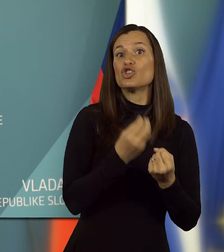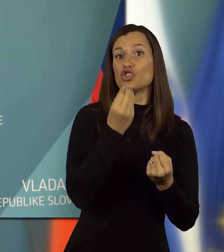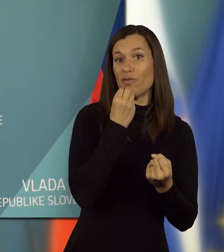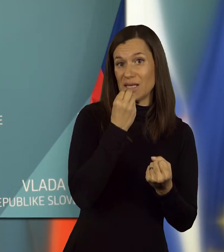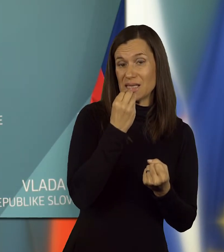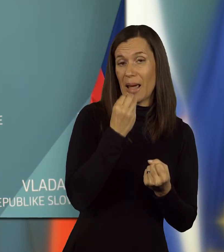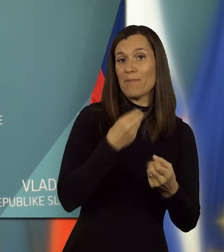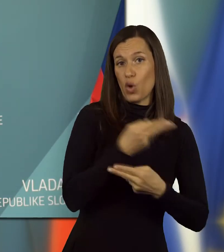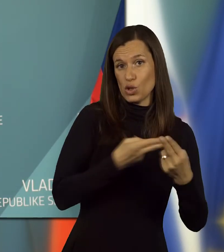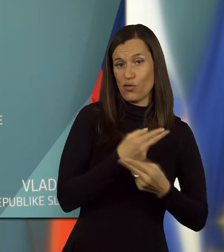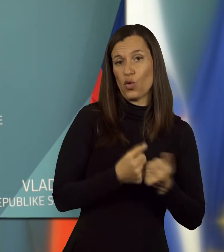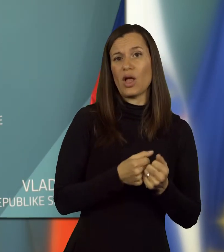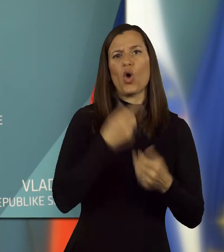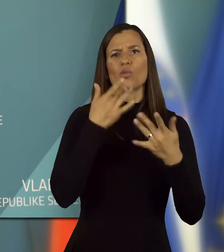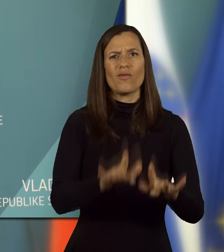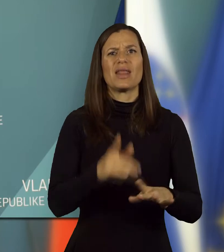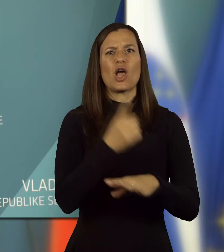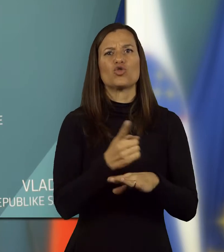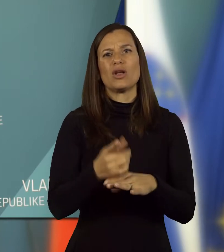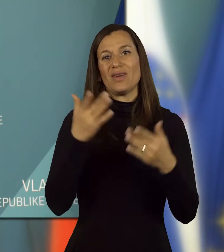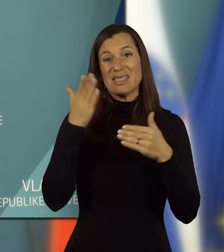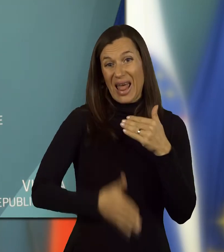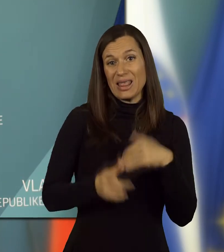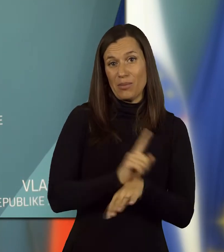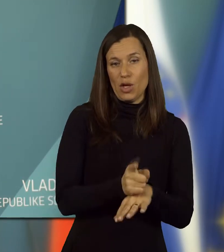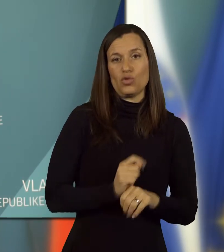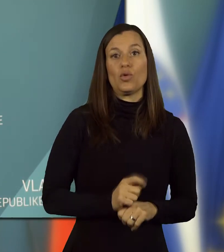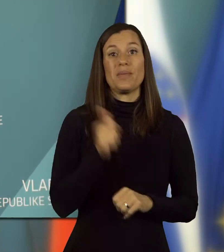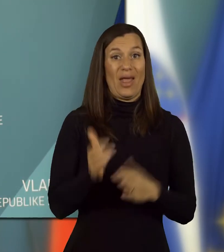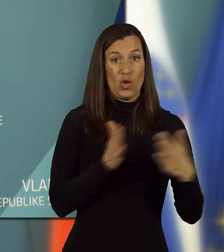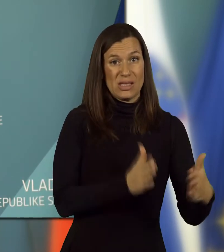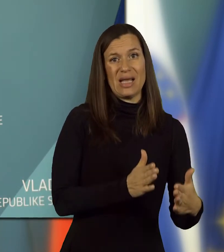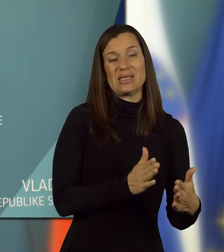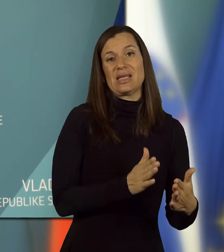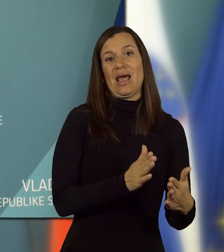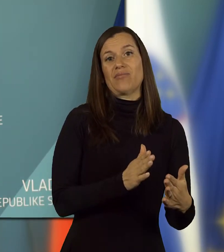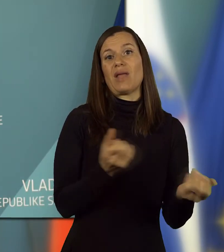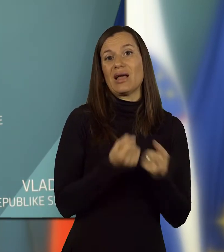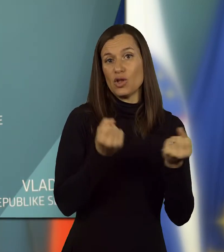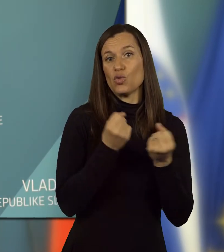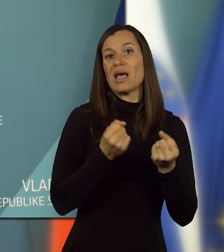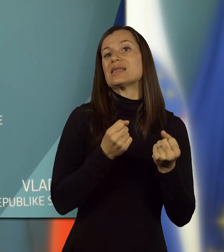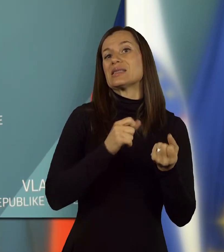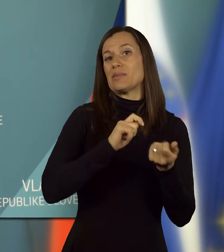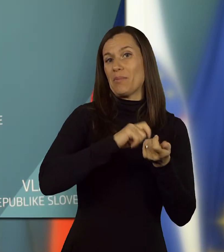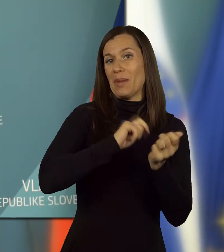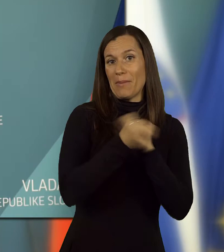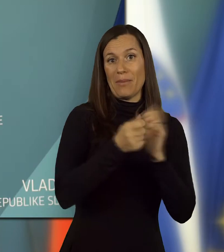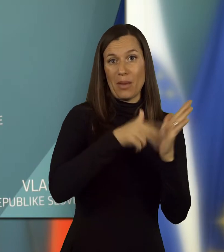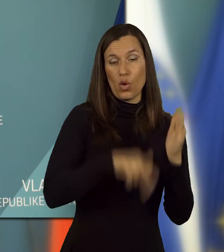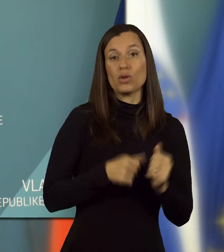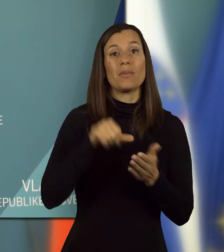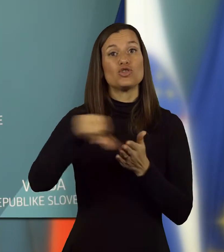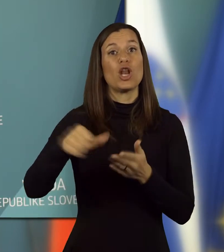pokvarljive živilske proizvode, odpoved naročil v zadnjem trenutku, enostranske in retroaktivne spremembe pogod,